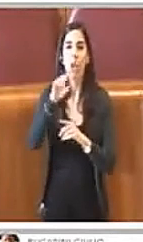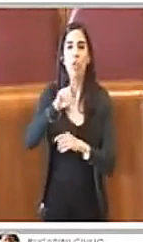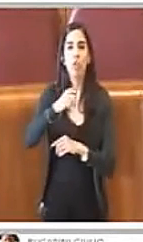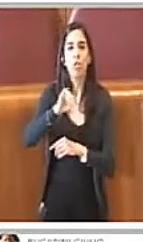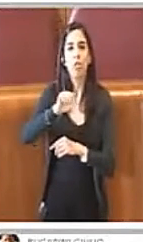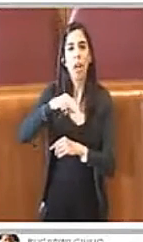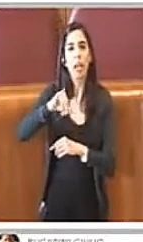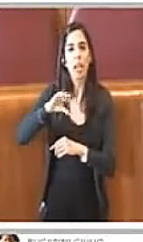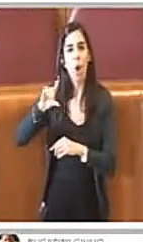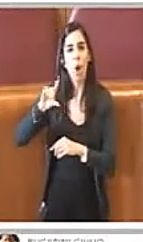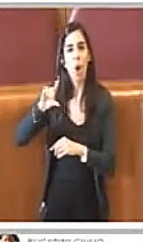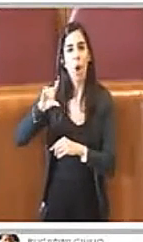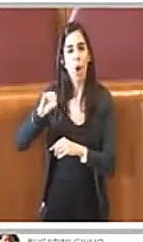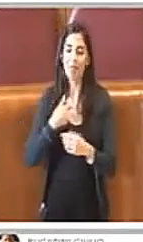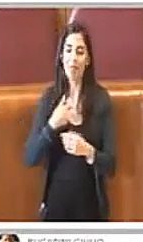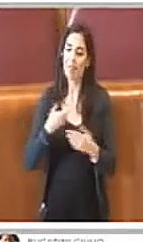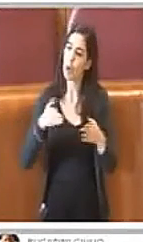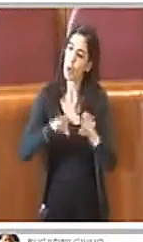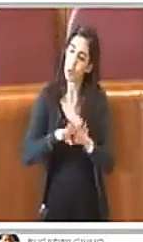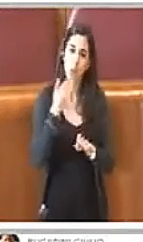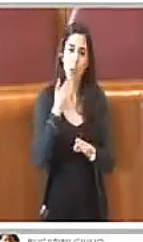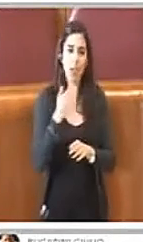concluso. Grazie per l'attenzione.